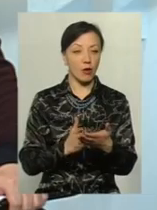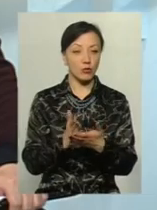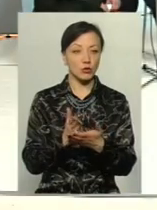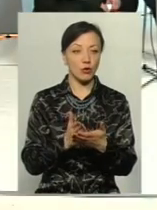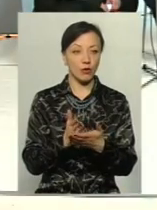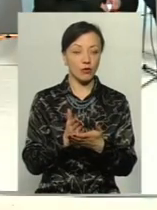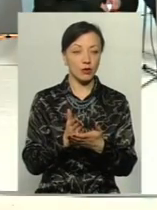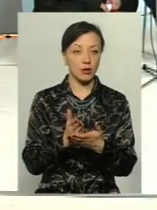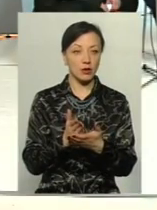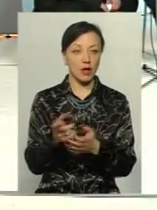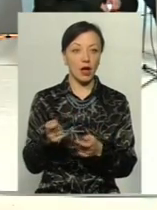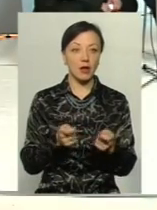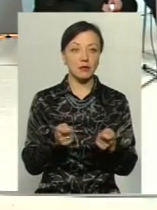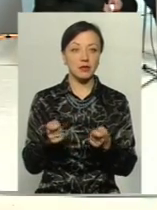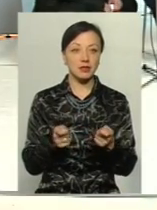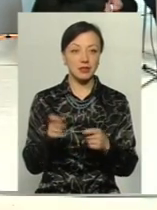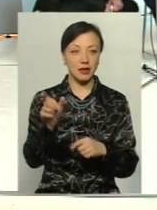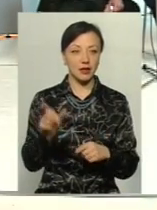адміністрацію.